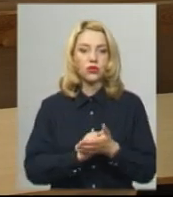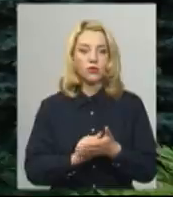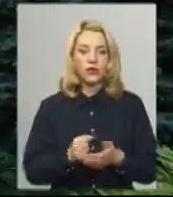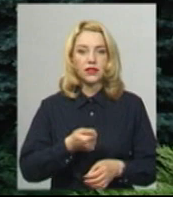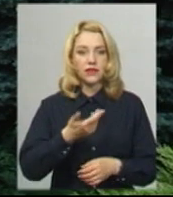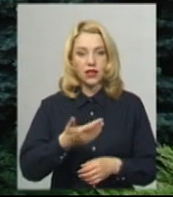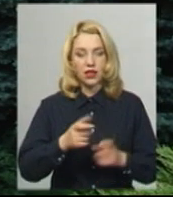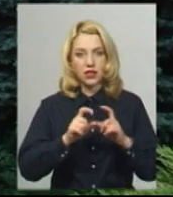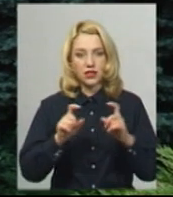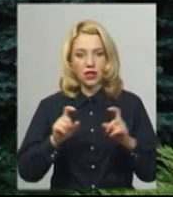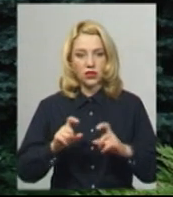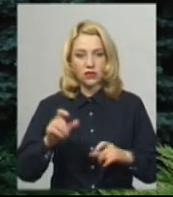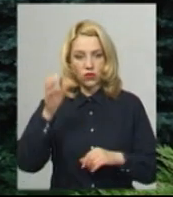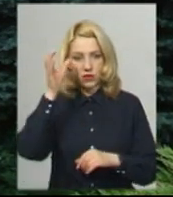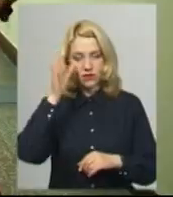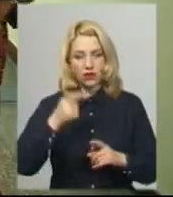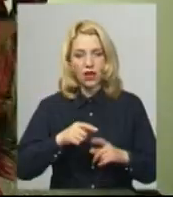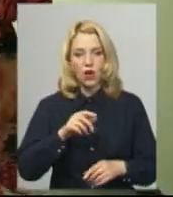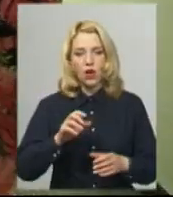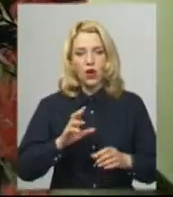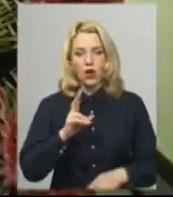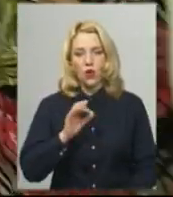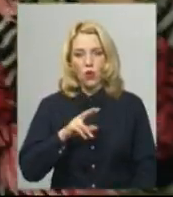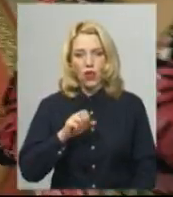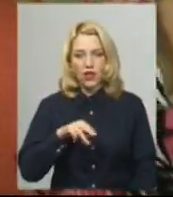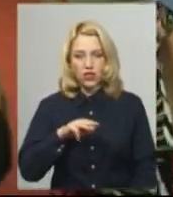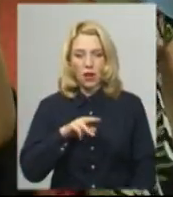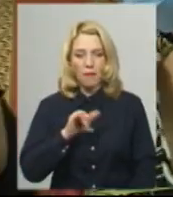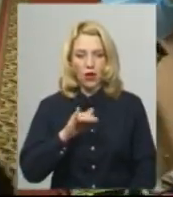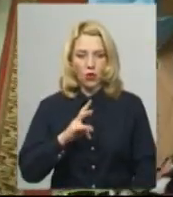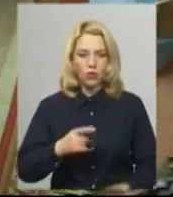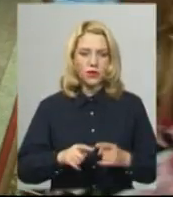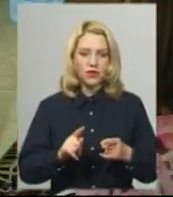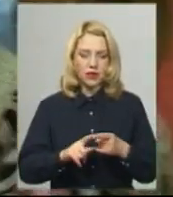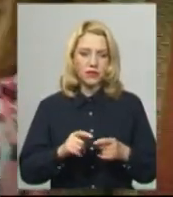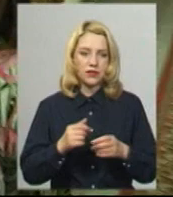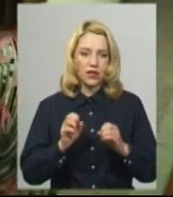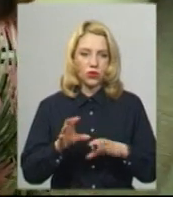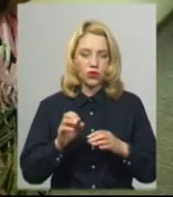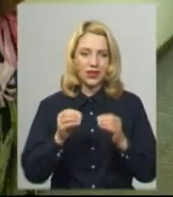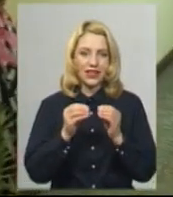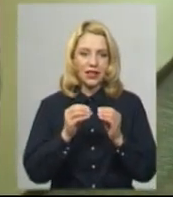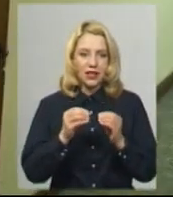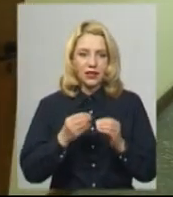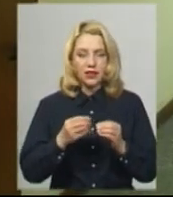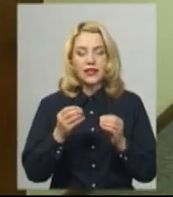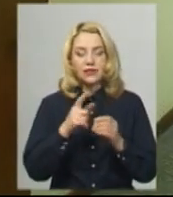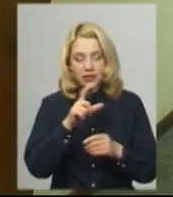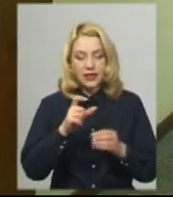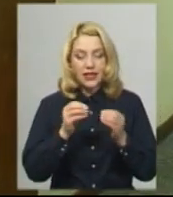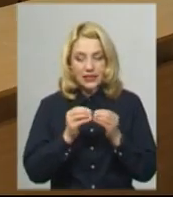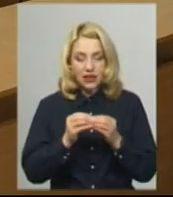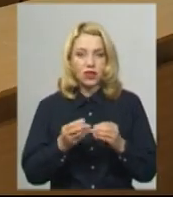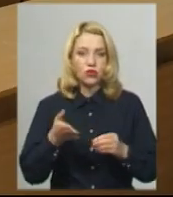закладів освіти. Коледж МАУ з 2007 року – один з дев'яти пунктів обласного центру, де здають зовнішнє незалежне оцінювання. Цьогоріч кількість